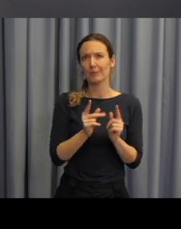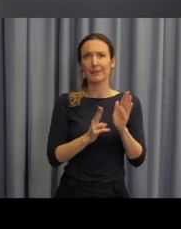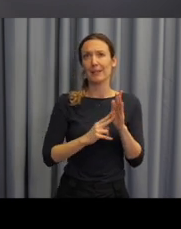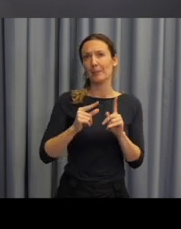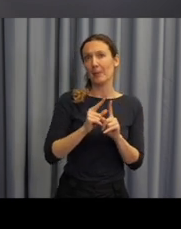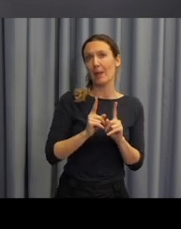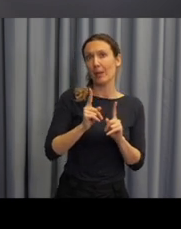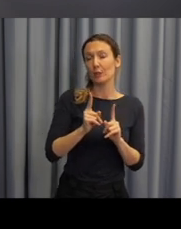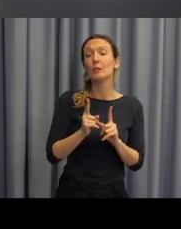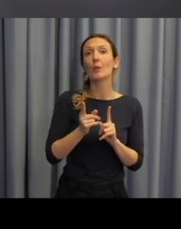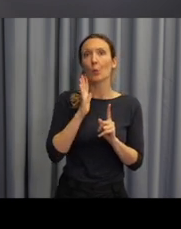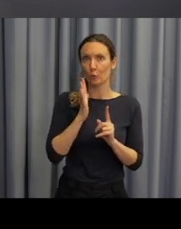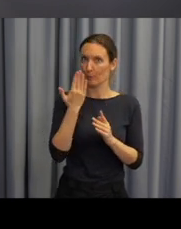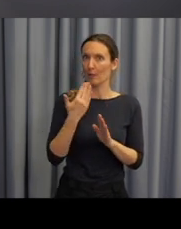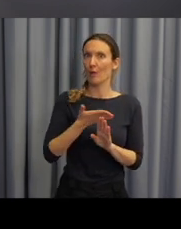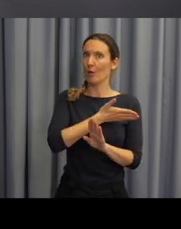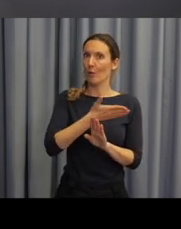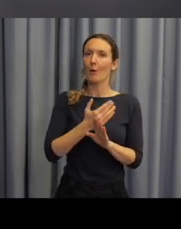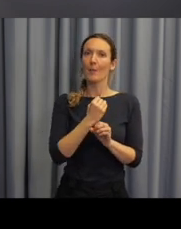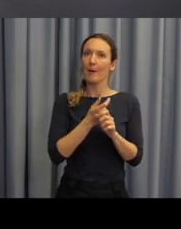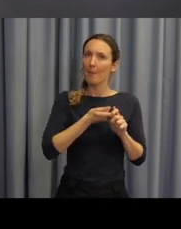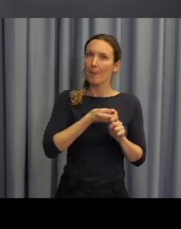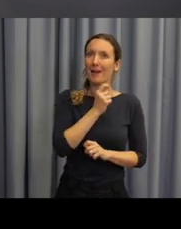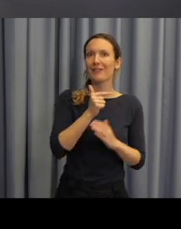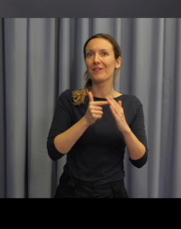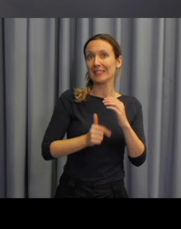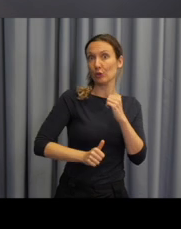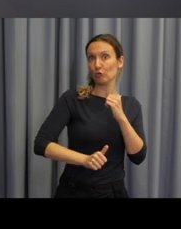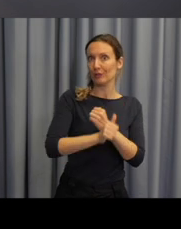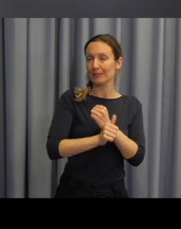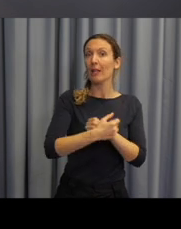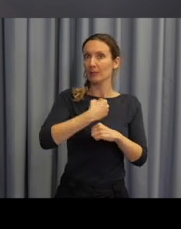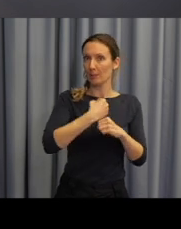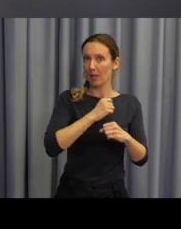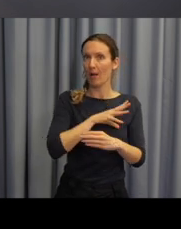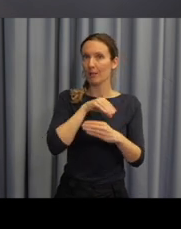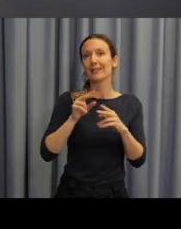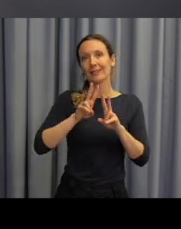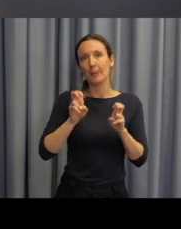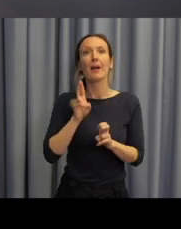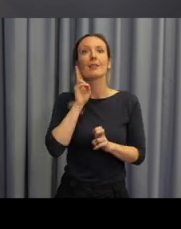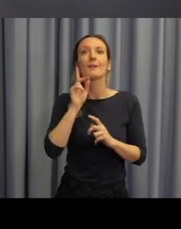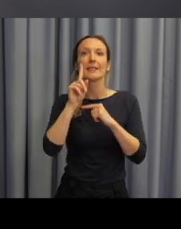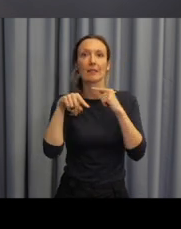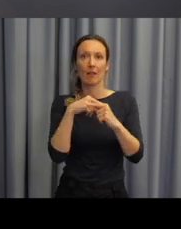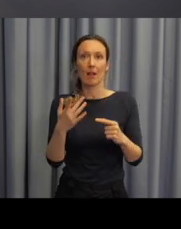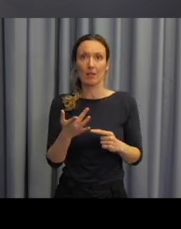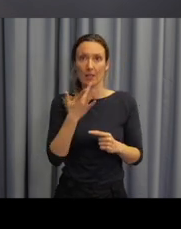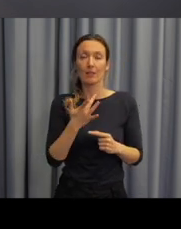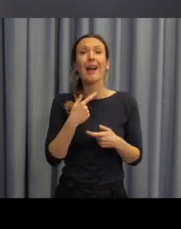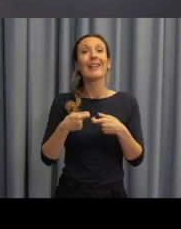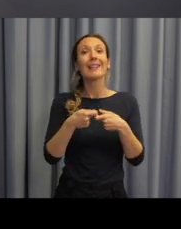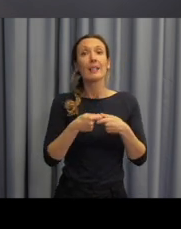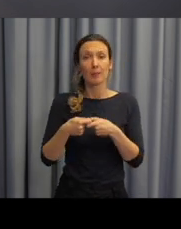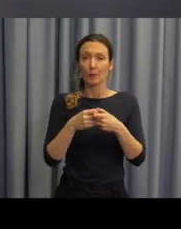od roku 2016. Chtěla bych jenom říct, že od začátku jsou členy tohoto týmu kolegové slyšící i